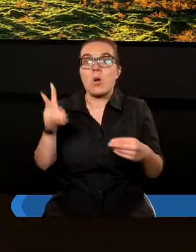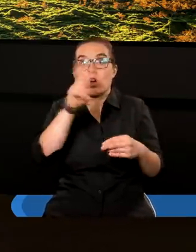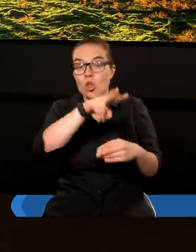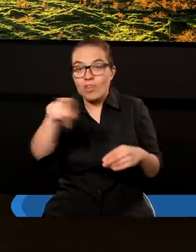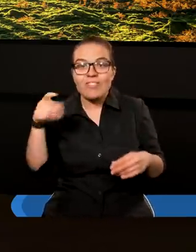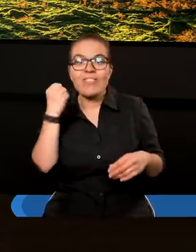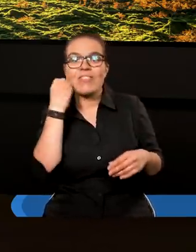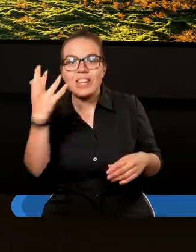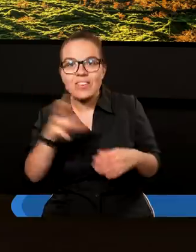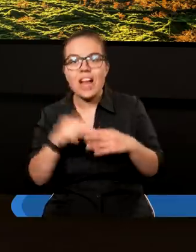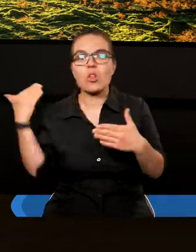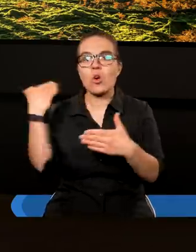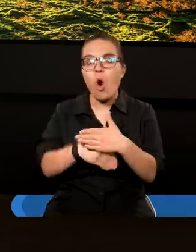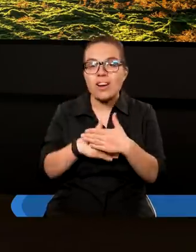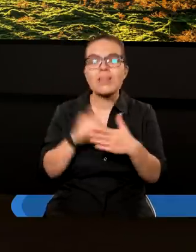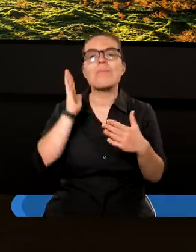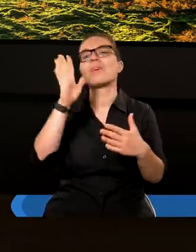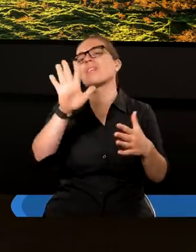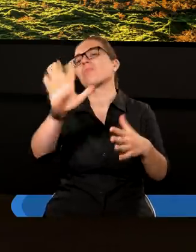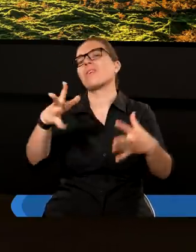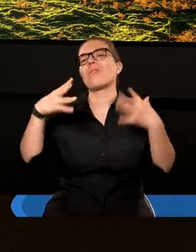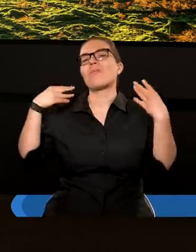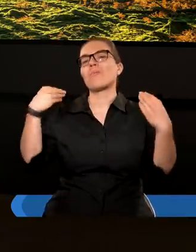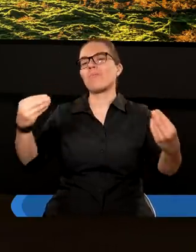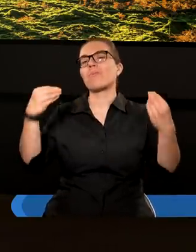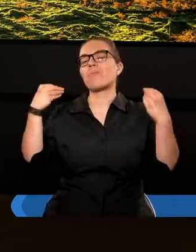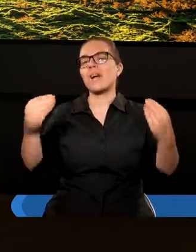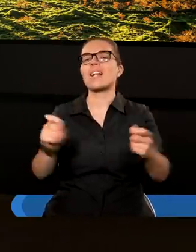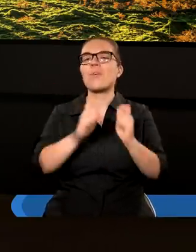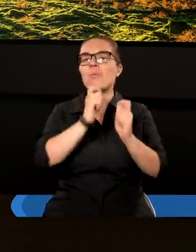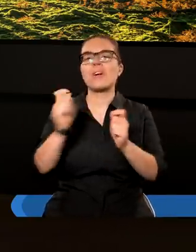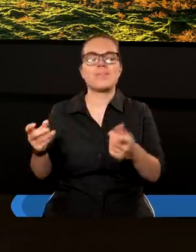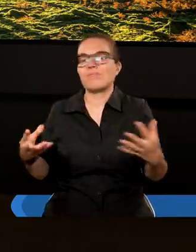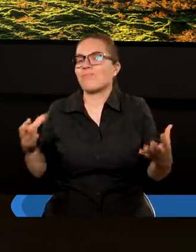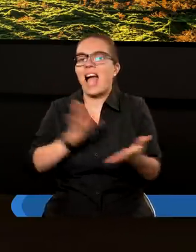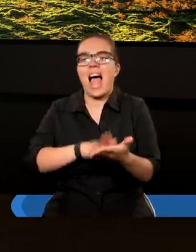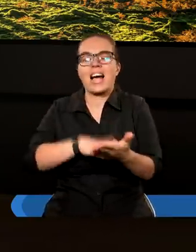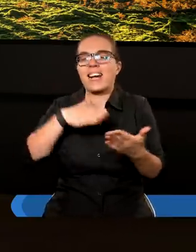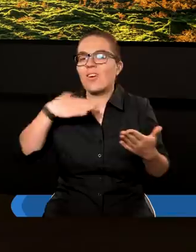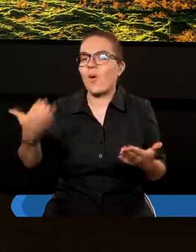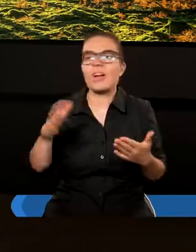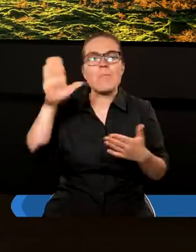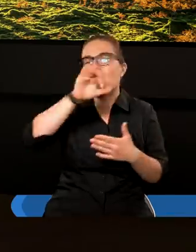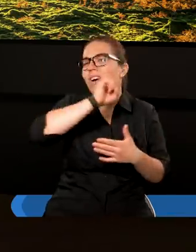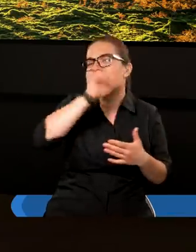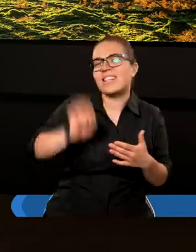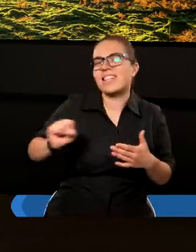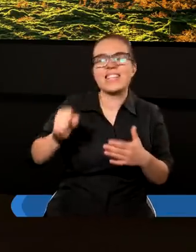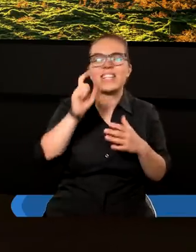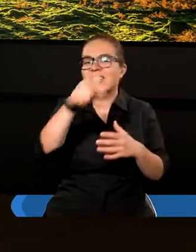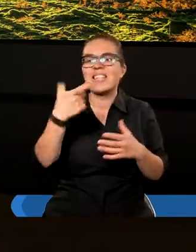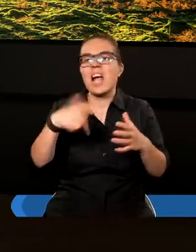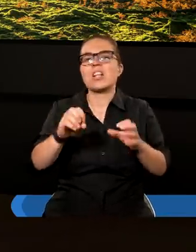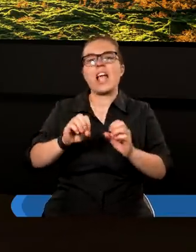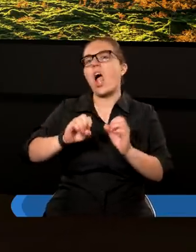końca powiedział Chrystus, ten będzie uratowany, ten będzie zbawiony. Bóg nigdy nie wypuści cię ze